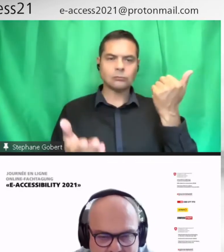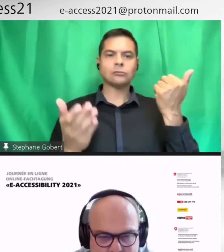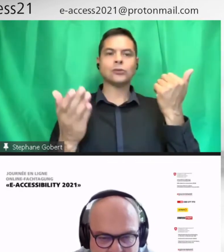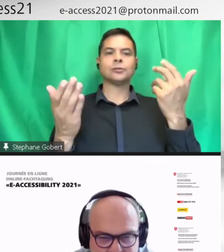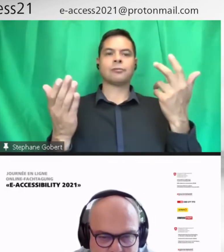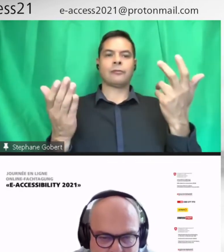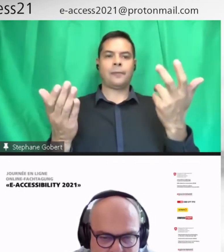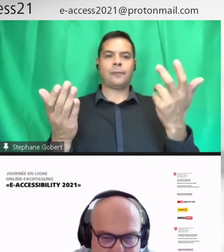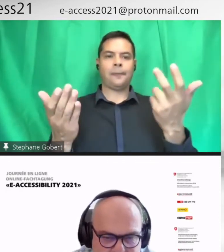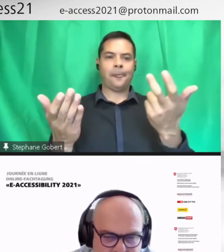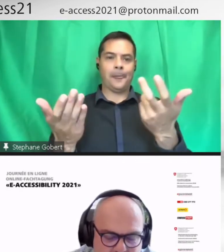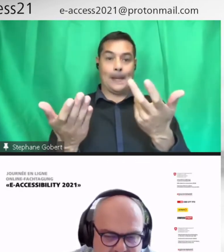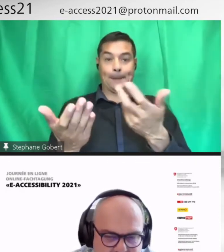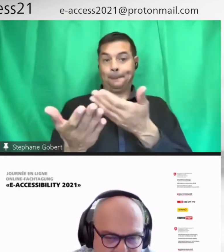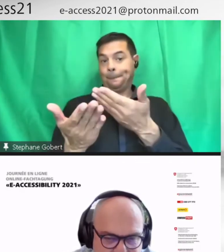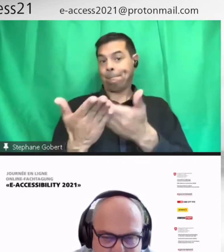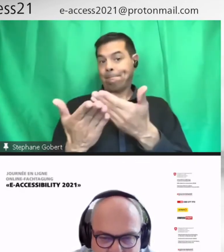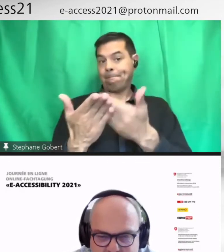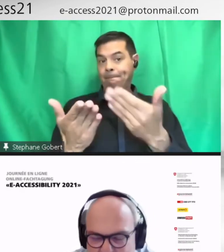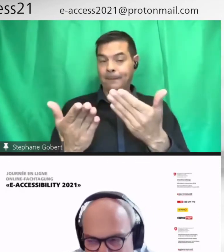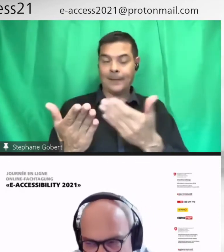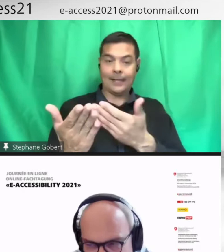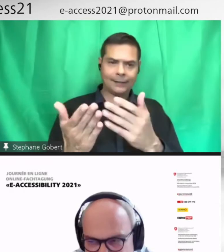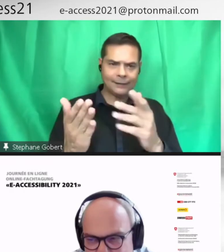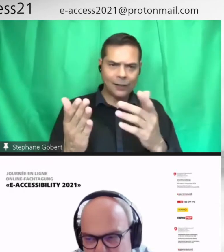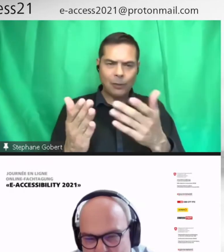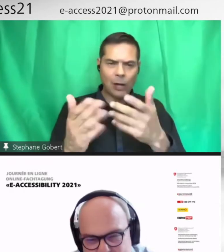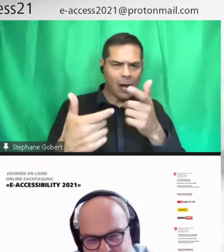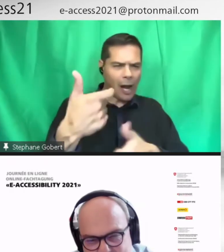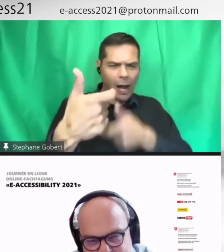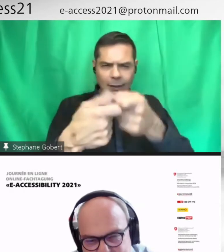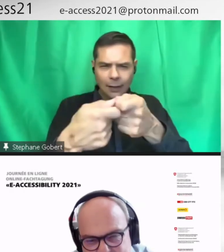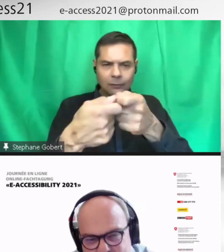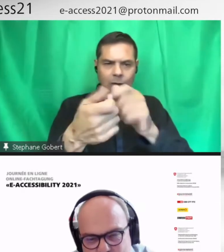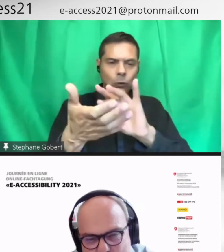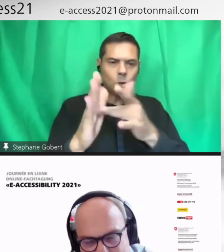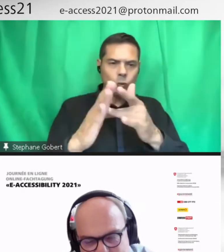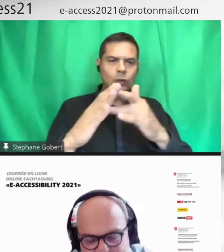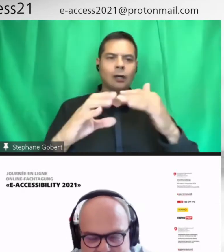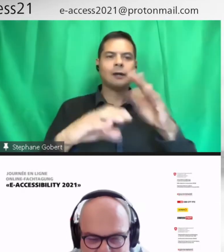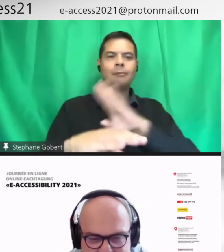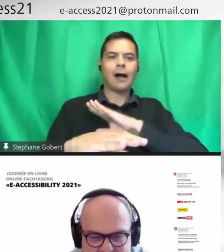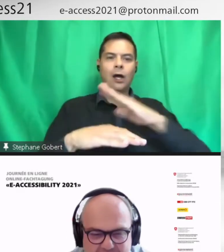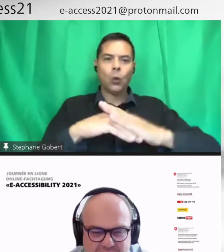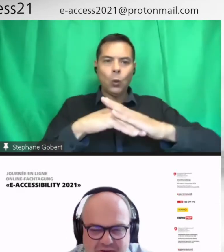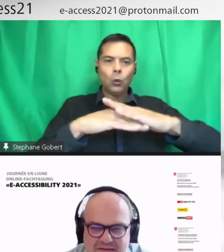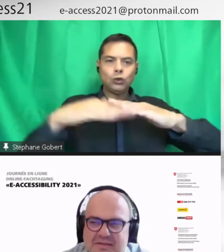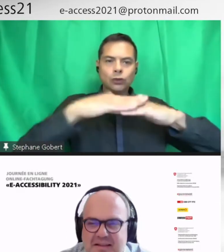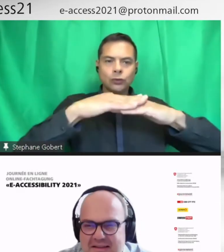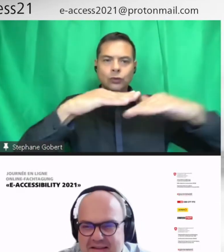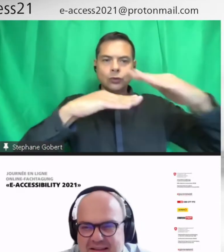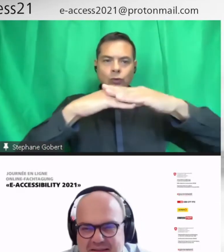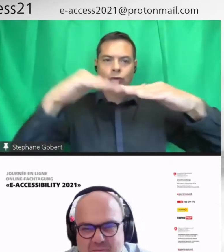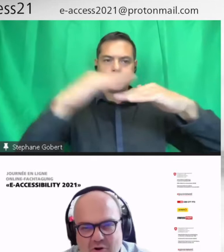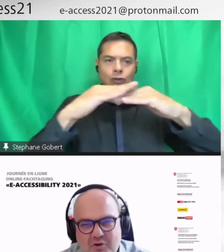démarche. J'aime bien cette image de différentes couches, parce qu'on pourra, comme avec les millefeuilles, faire